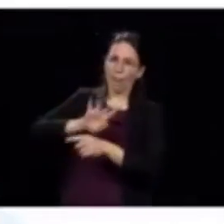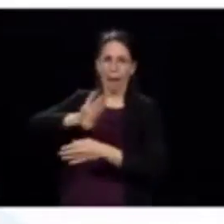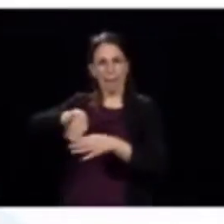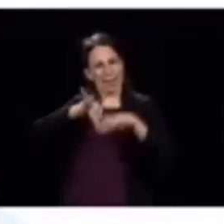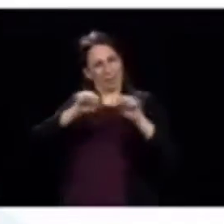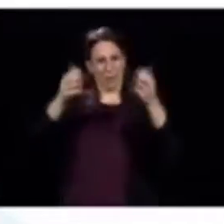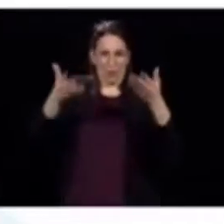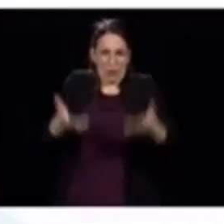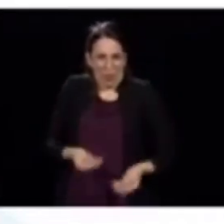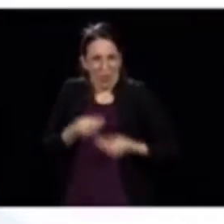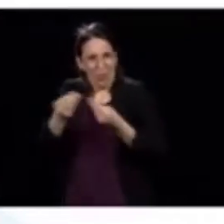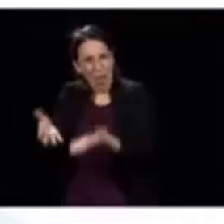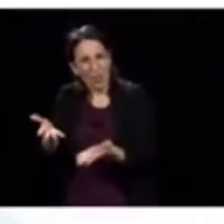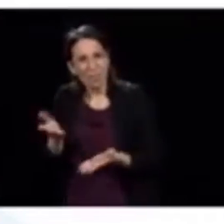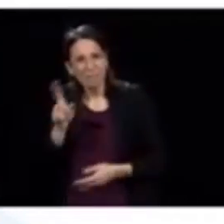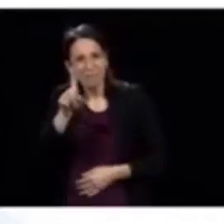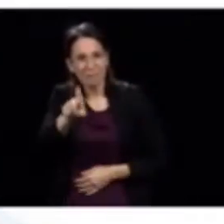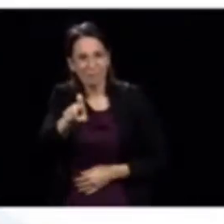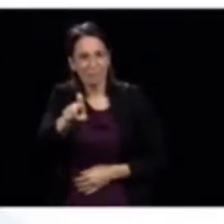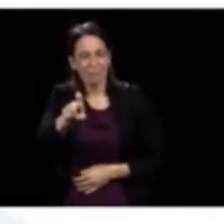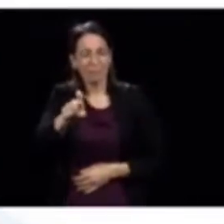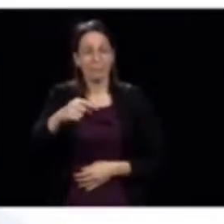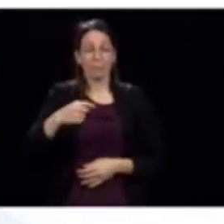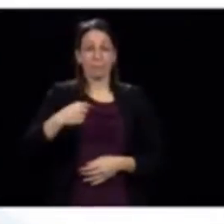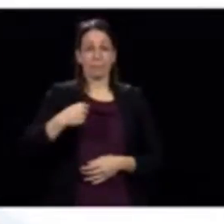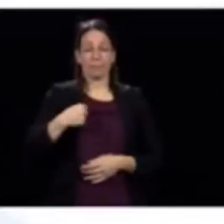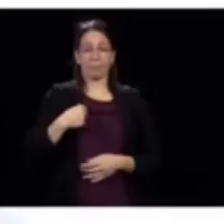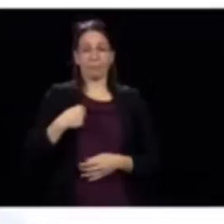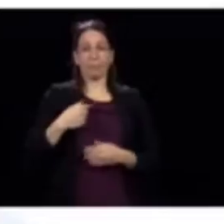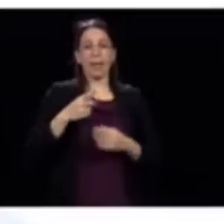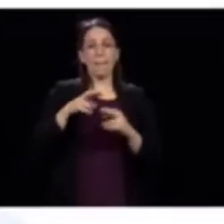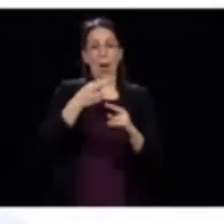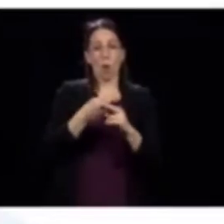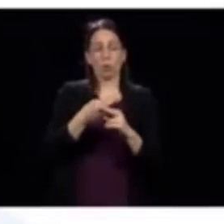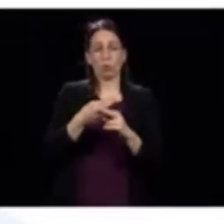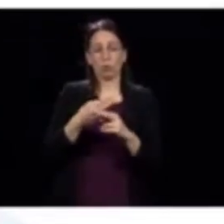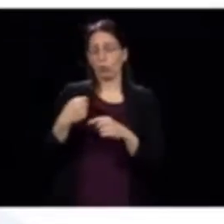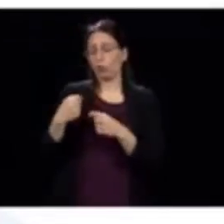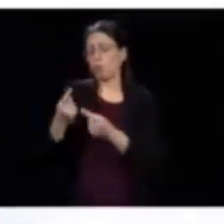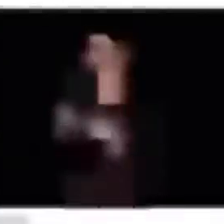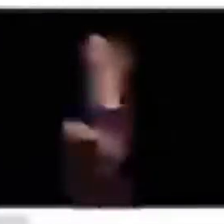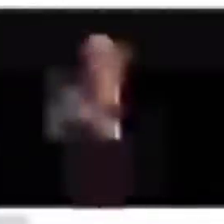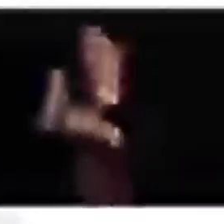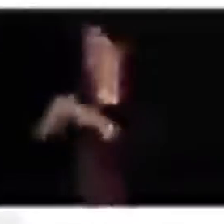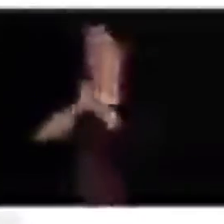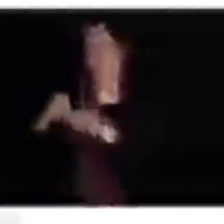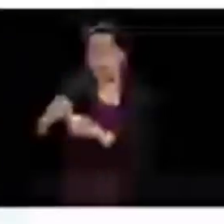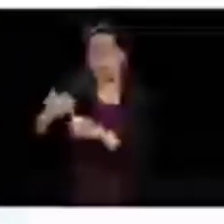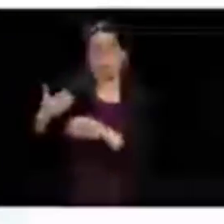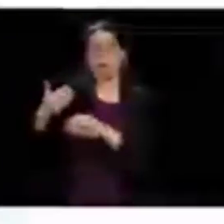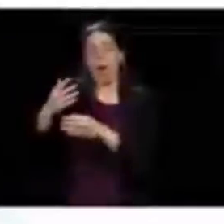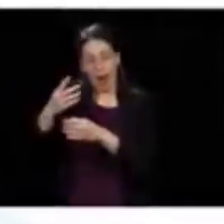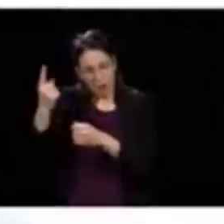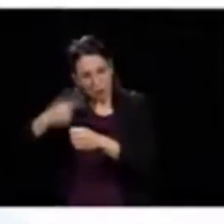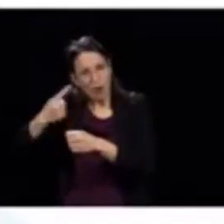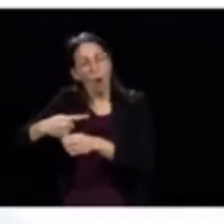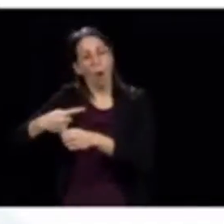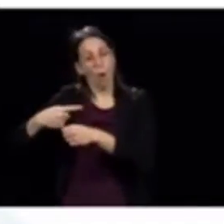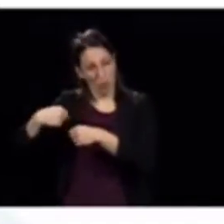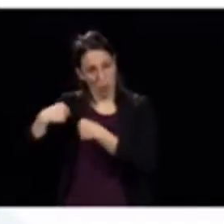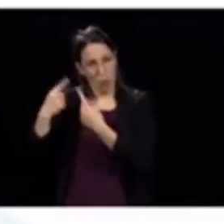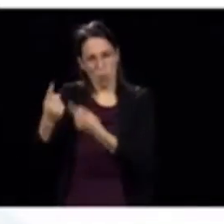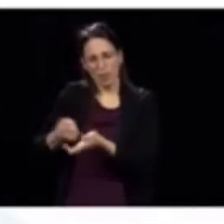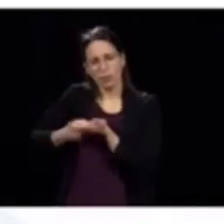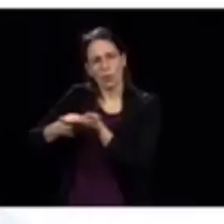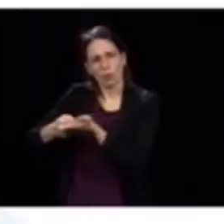Oui, parce qu'il y eu des discussions pendant plusieurs jours avec les ordres professionnels, dont l'Ordre des infirmières et infirmières du Québec.